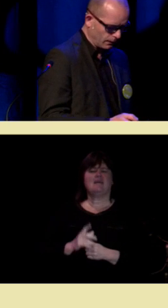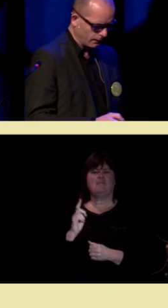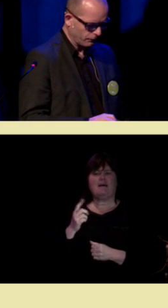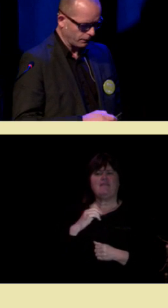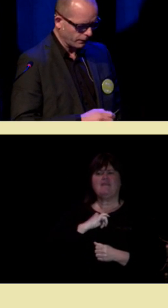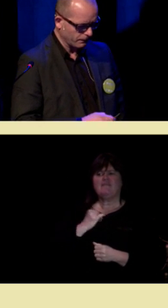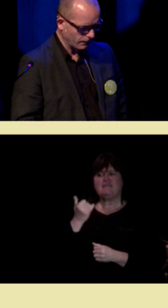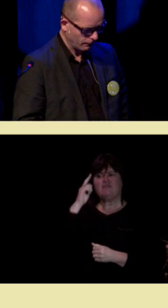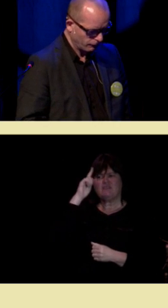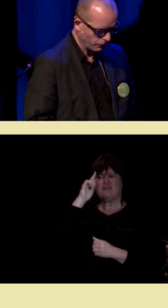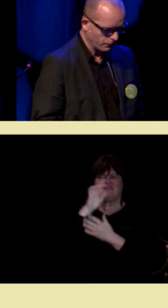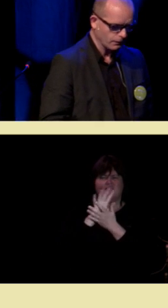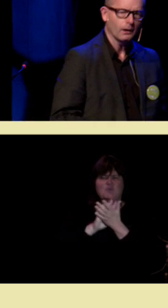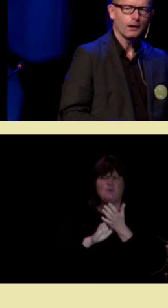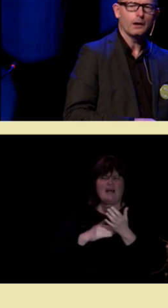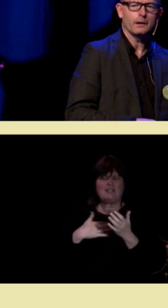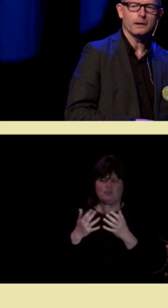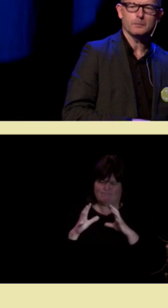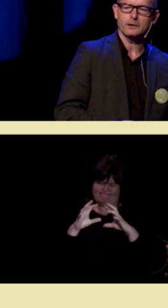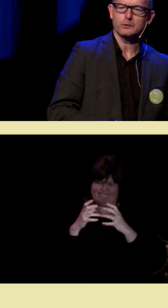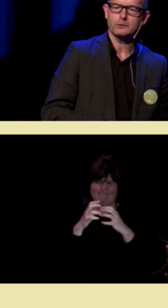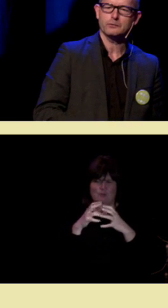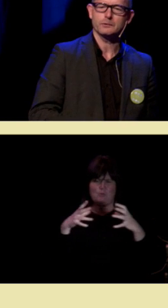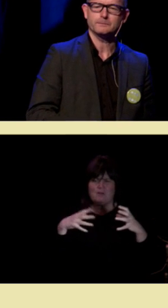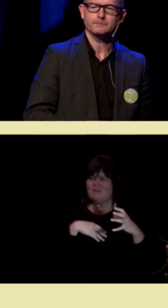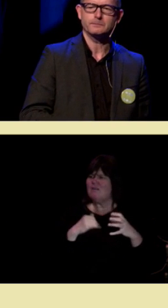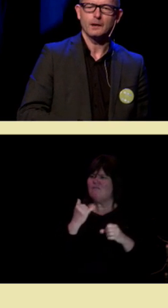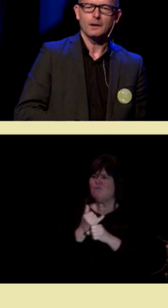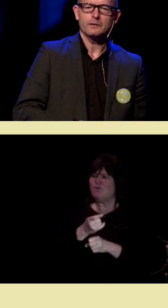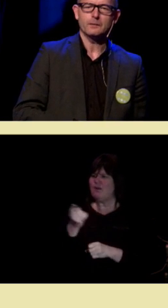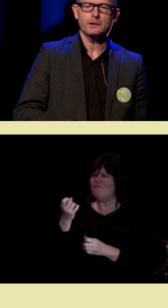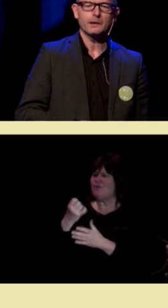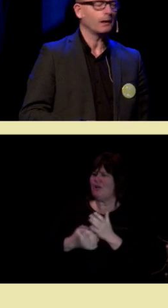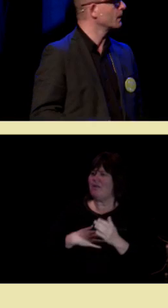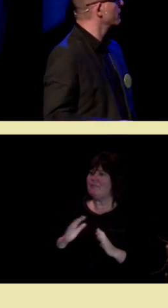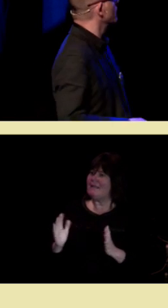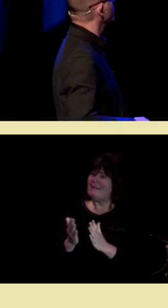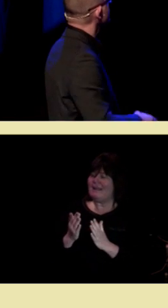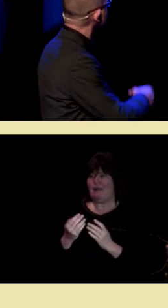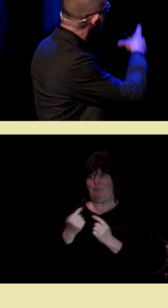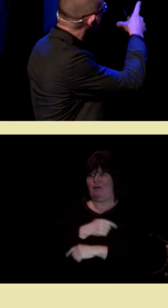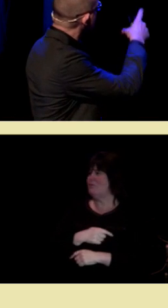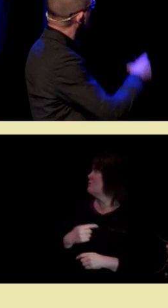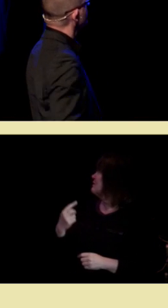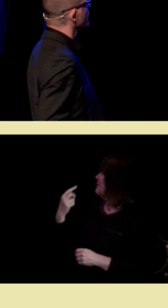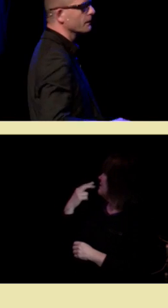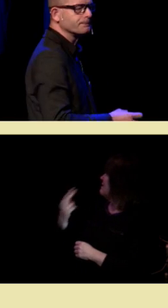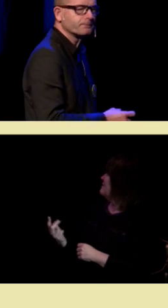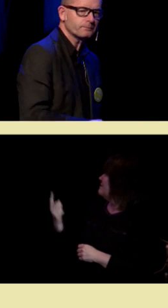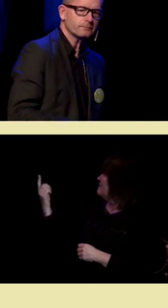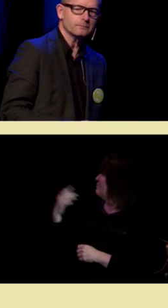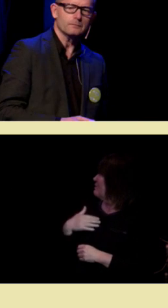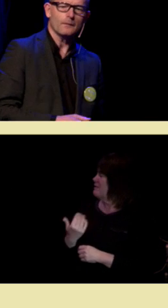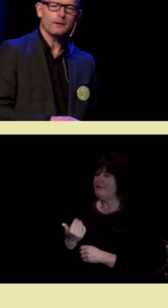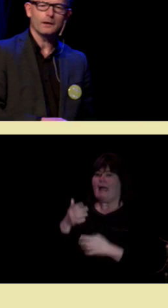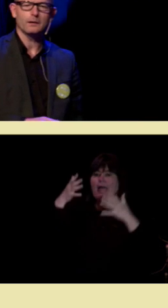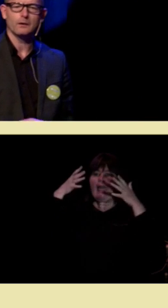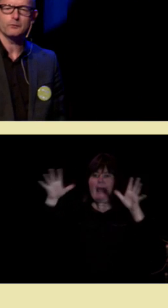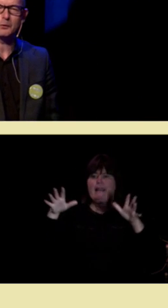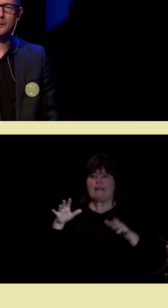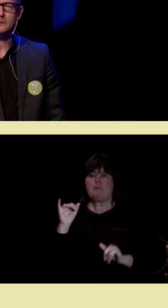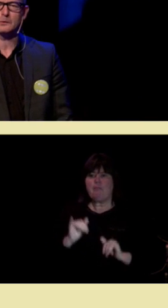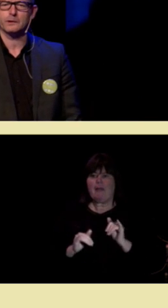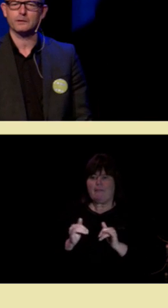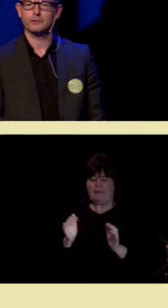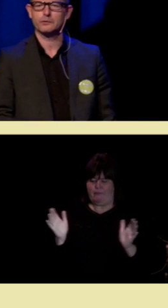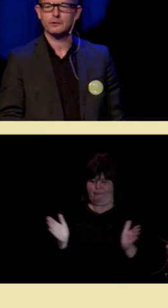vil dere forklare meg følgende lille paradoks? Se på denne elgbabyen her nede. Den kan